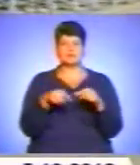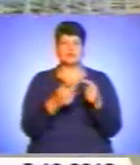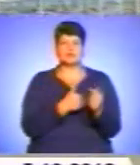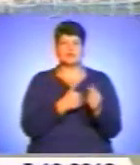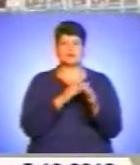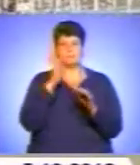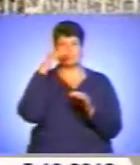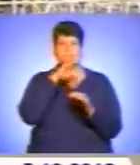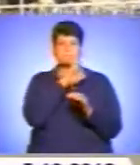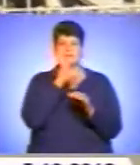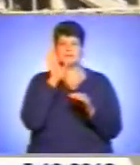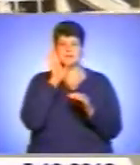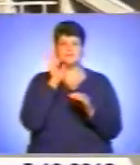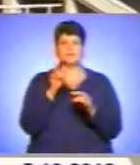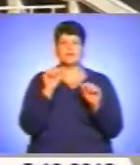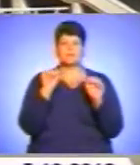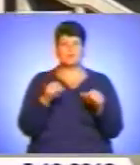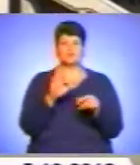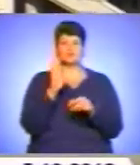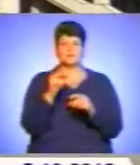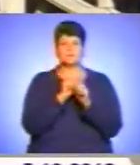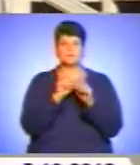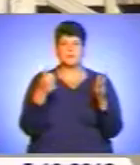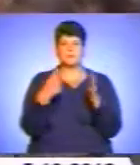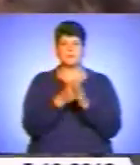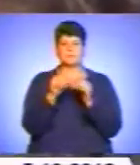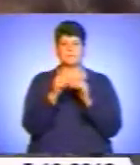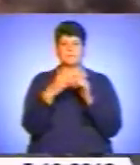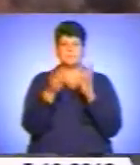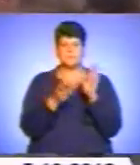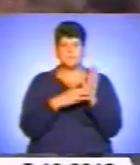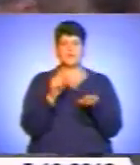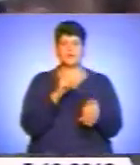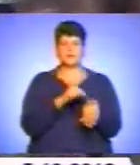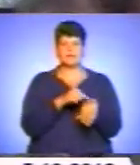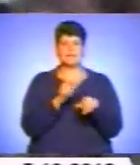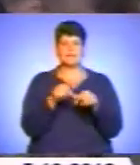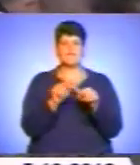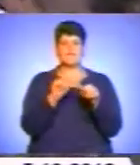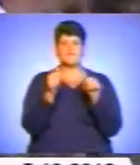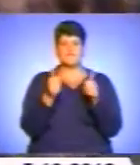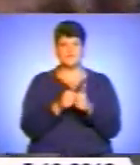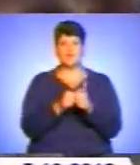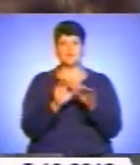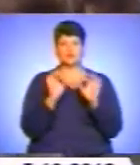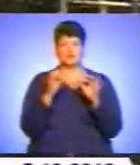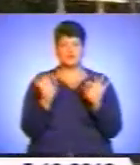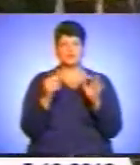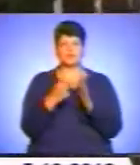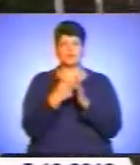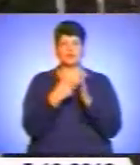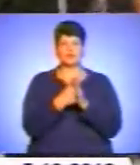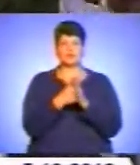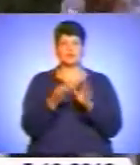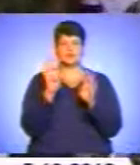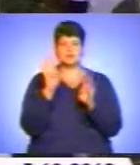Таким чином діти можуть перебувати у школі після уроків до 18-ї години. Правда, така форма навчально-виховного процесу дозволена тільки до 4-го класу.